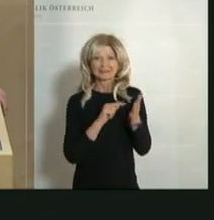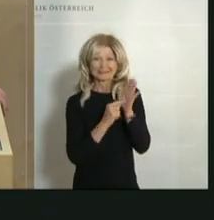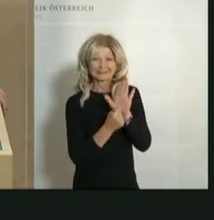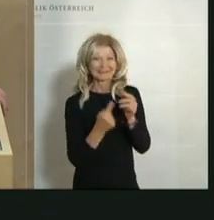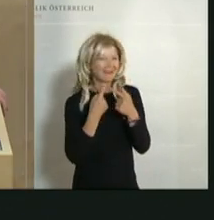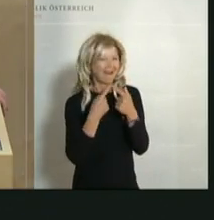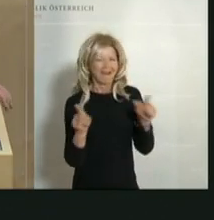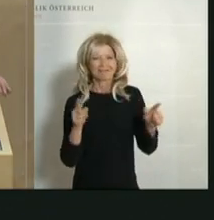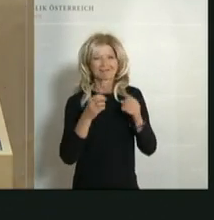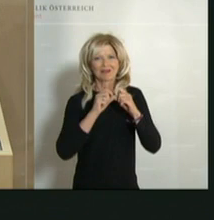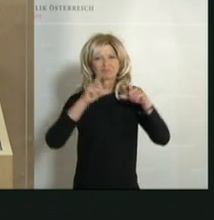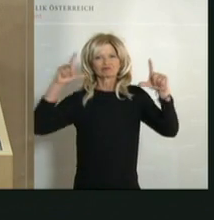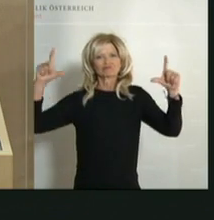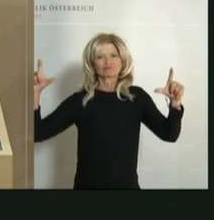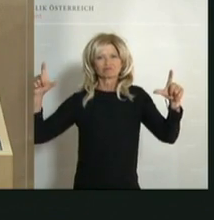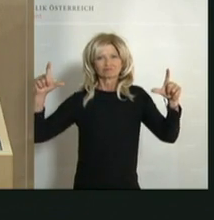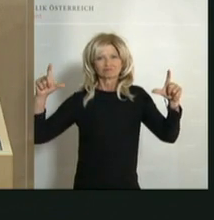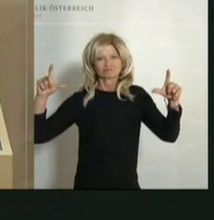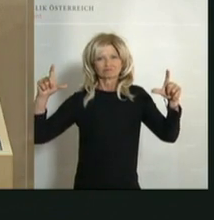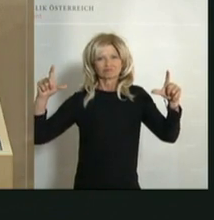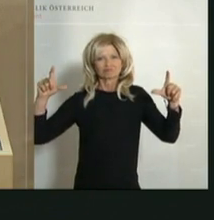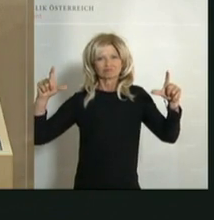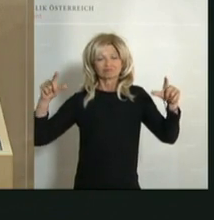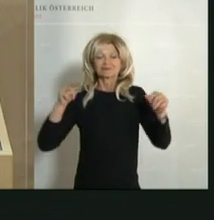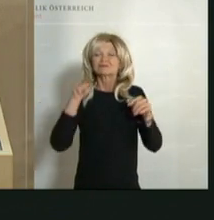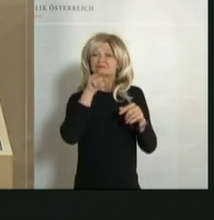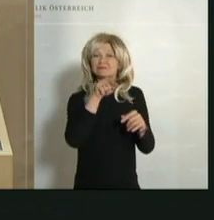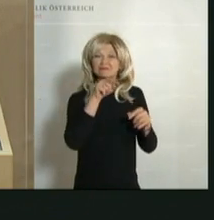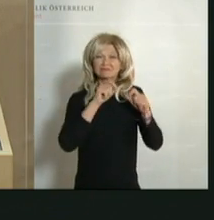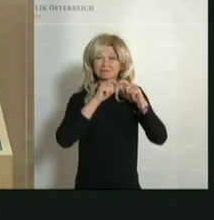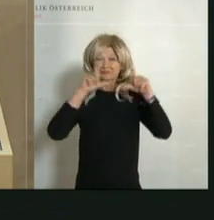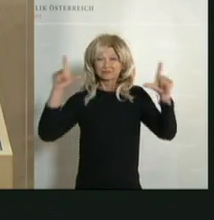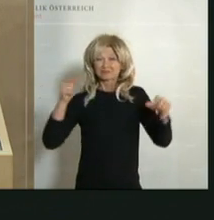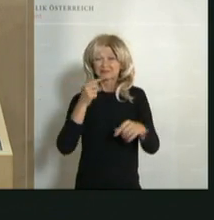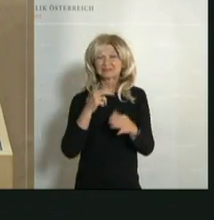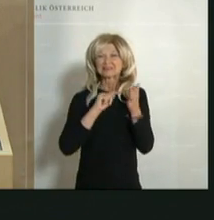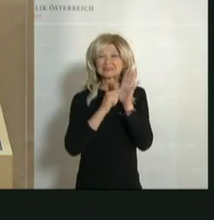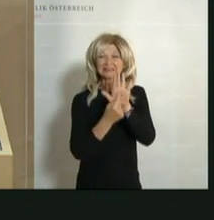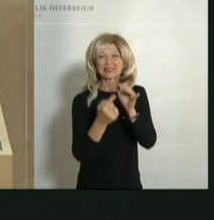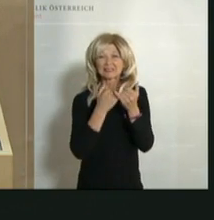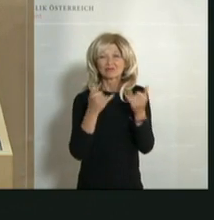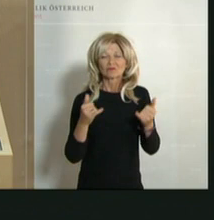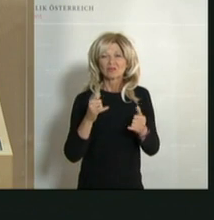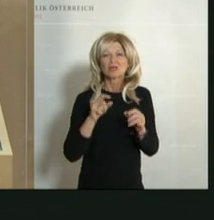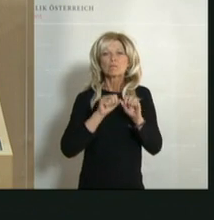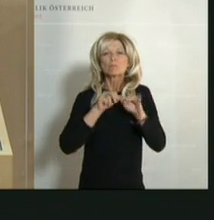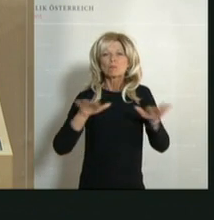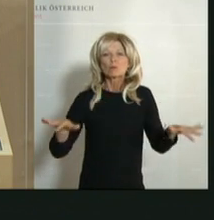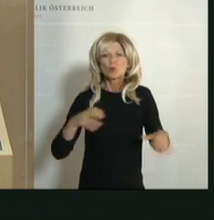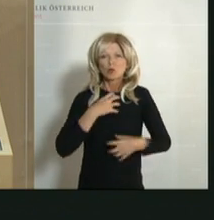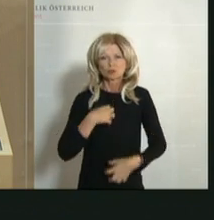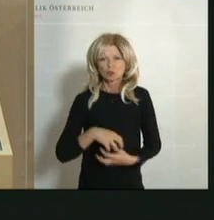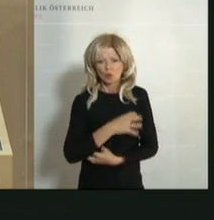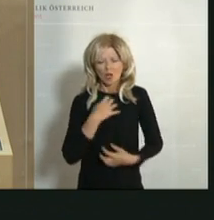Sie zeichnen ein Bild des Multiorganversagens. Sie zeichnen ein Bild des Brechens aller